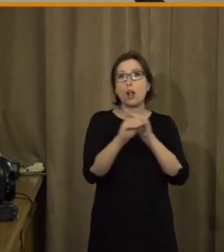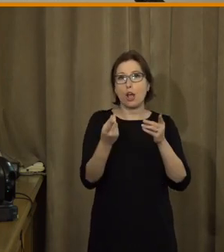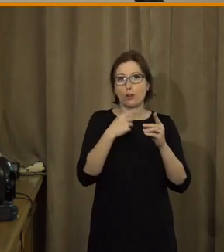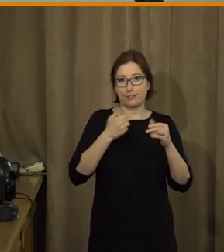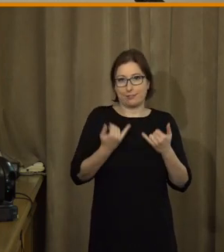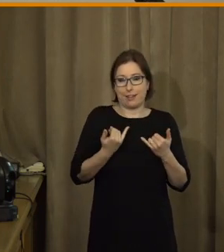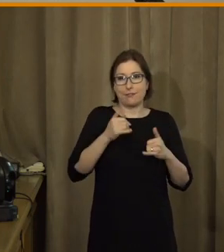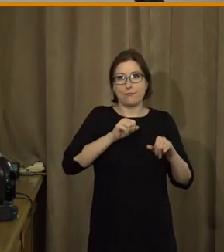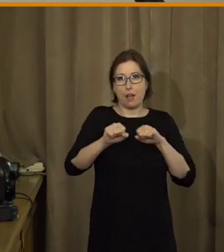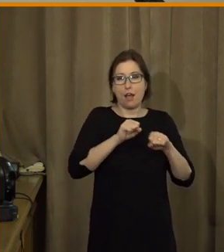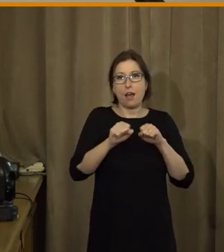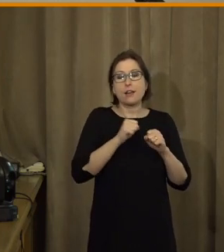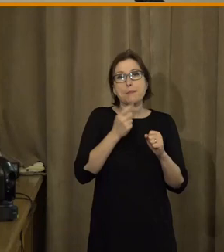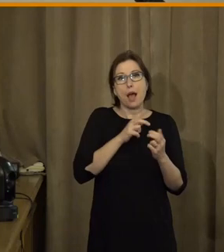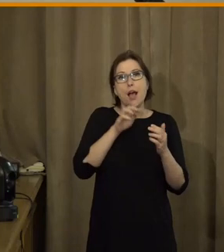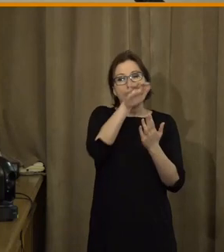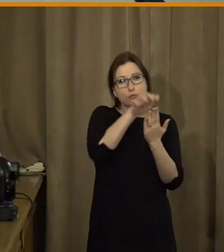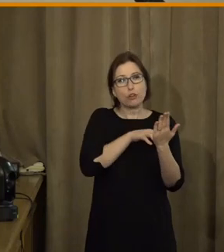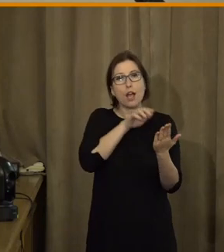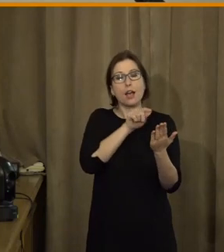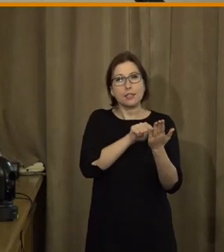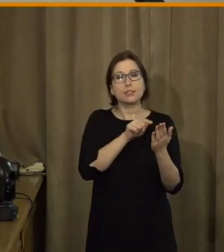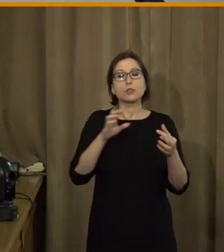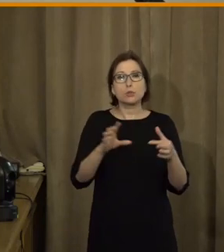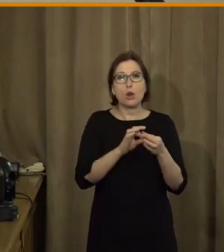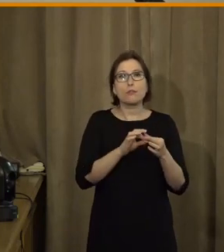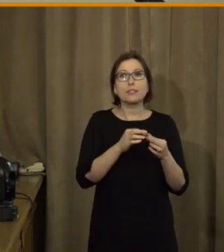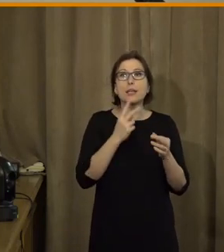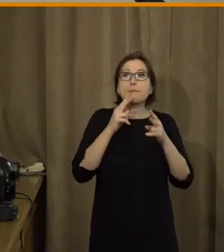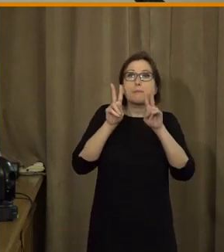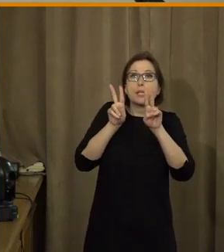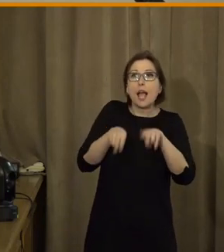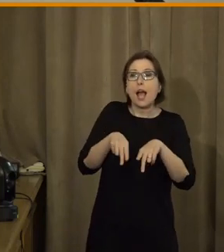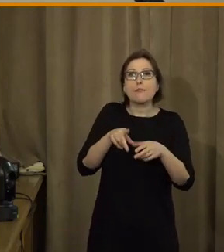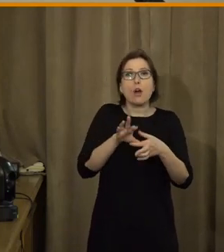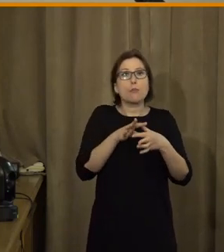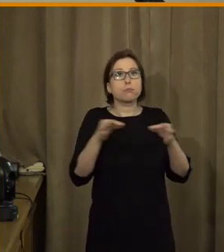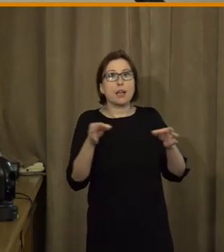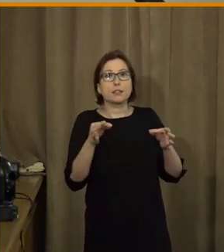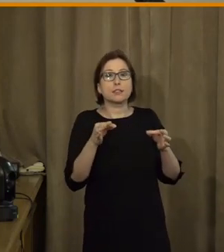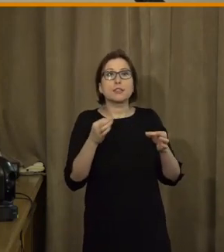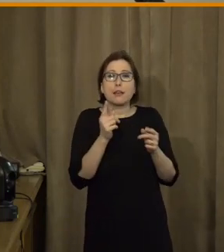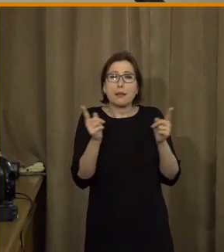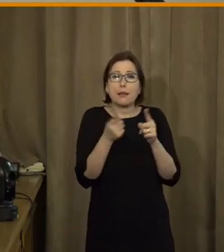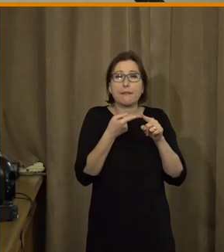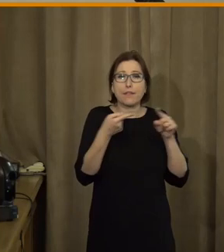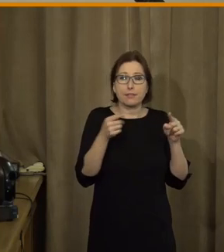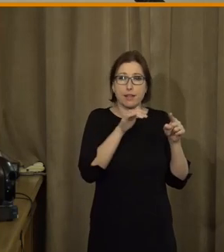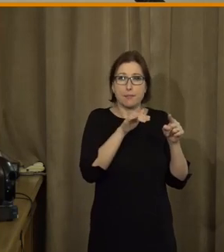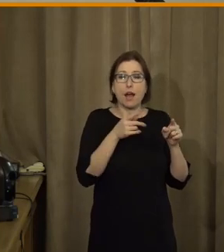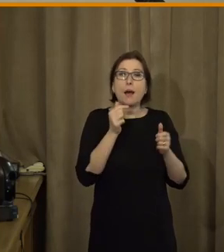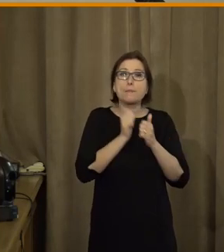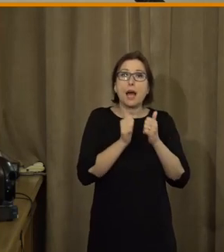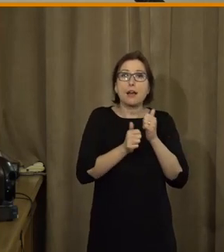celou kapitolu věnovanou digitalizaci, tak tam vlastně o nějakém právu na analog se dočteme jenom krátkou větičku, že